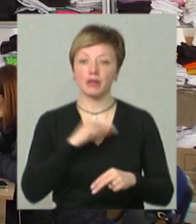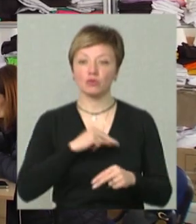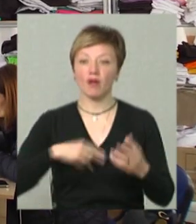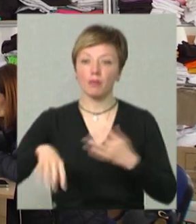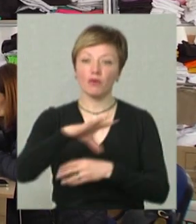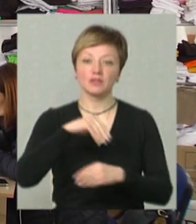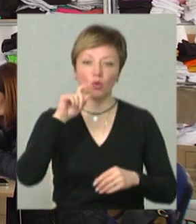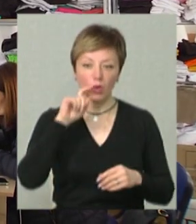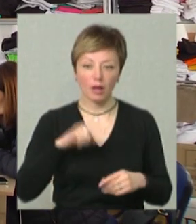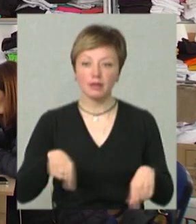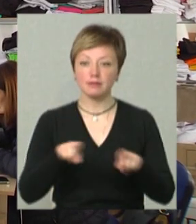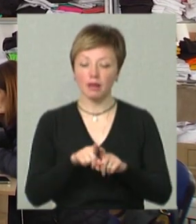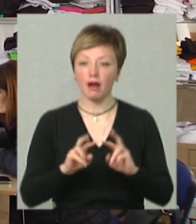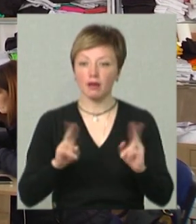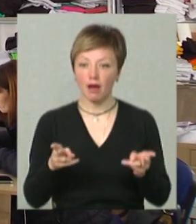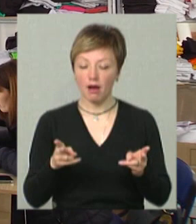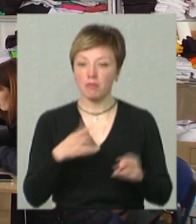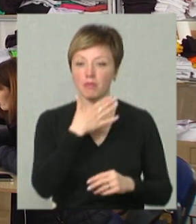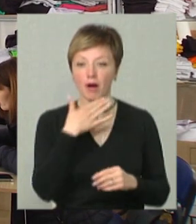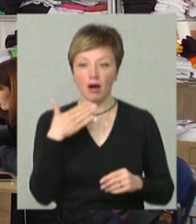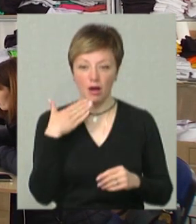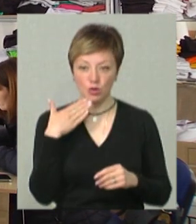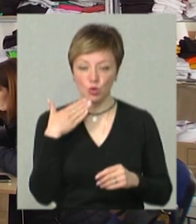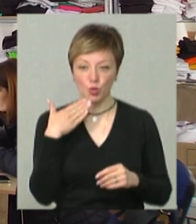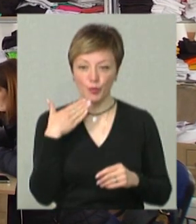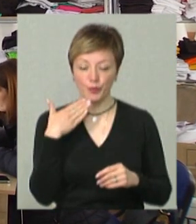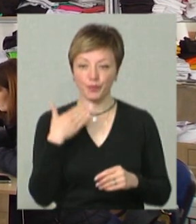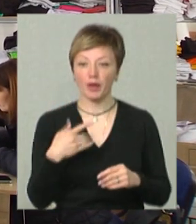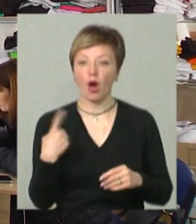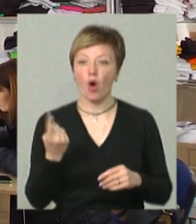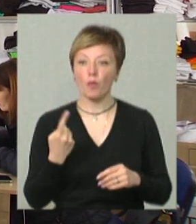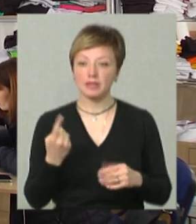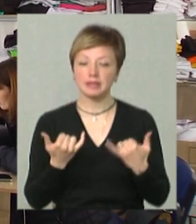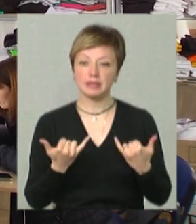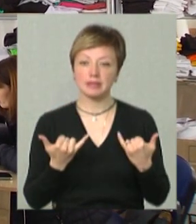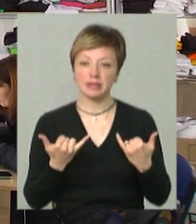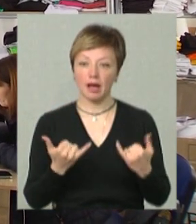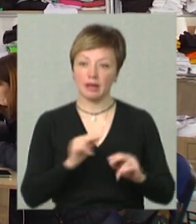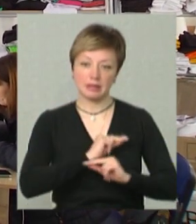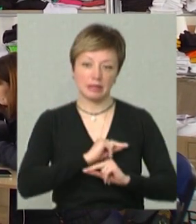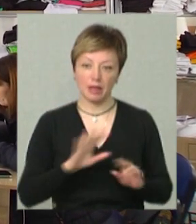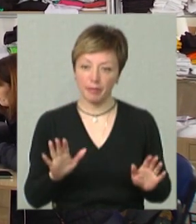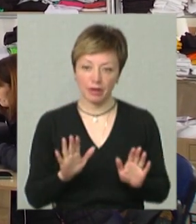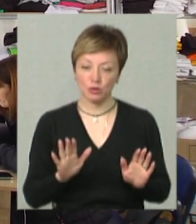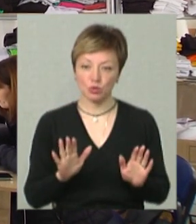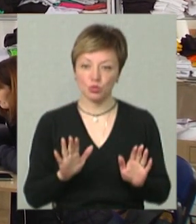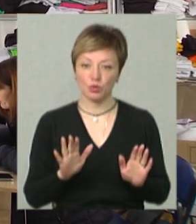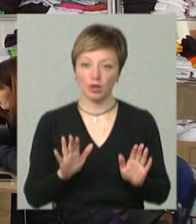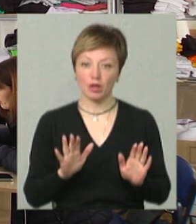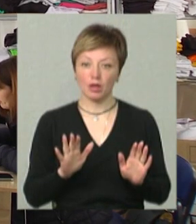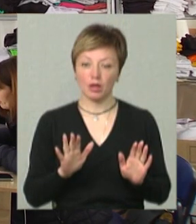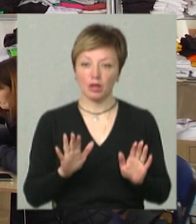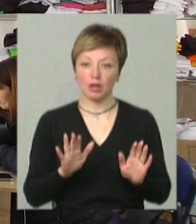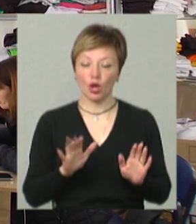Україні, і так як багато областей зараз не працює, і люди